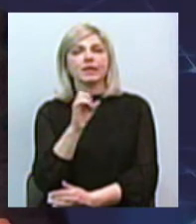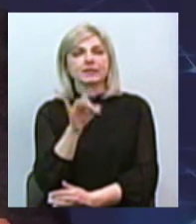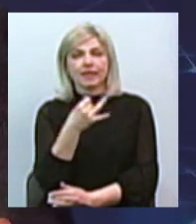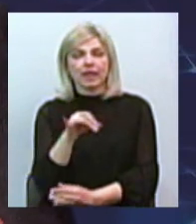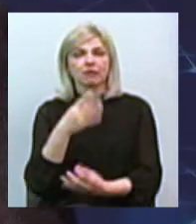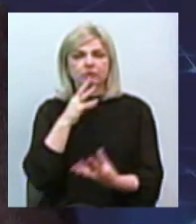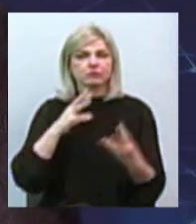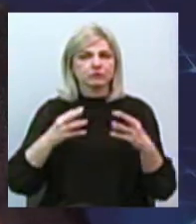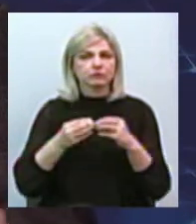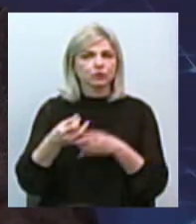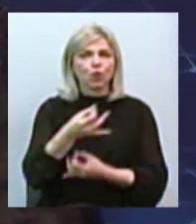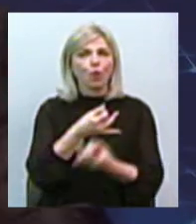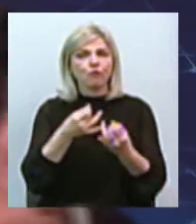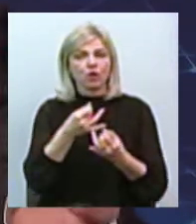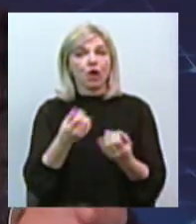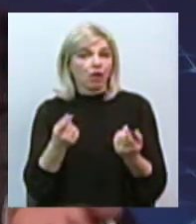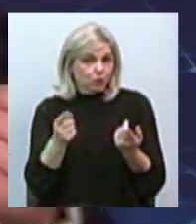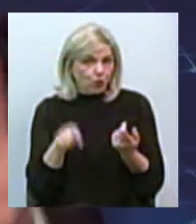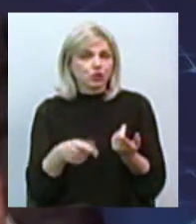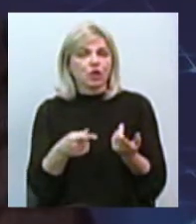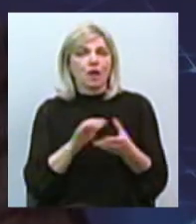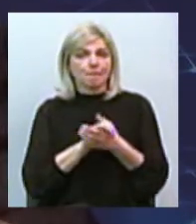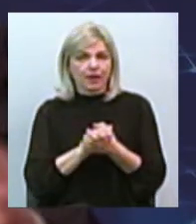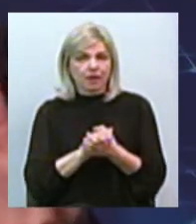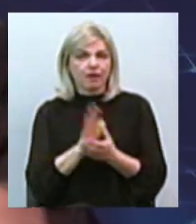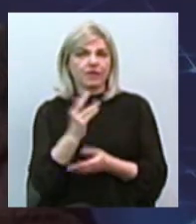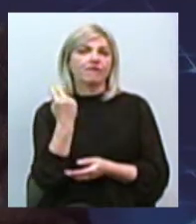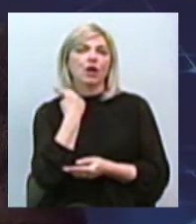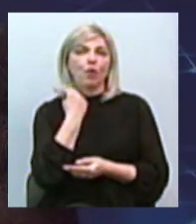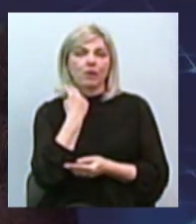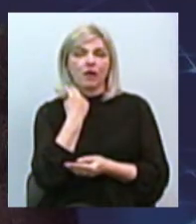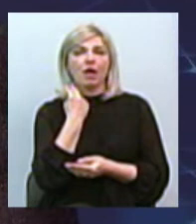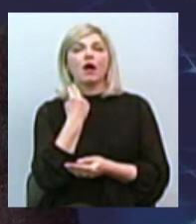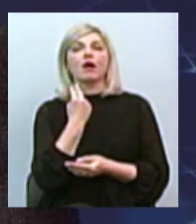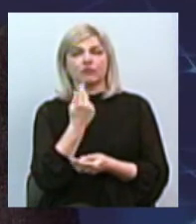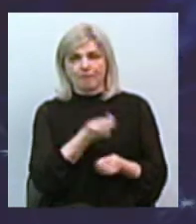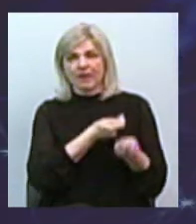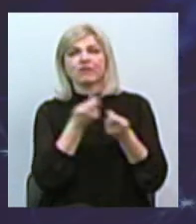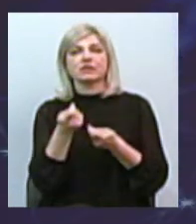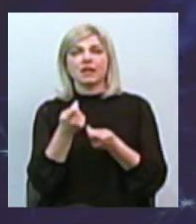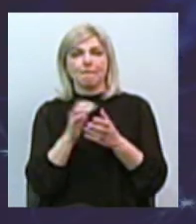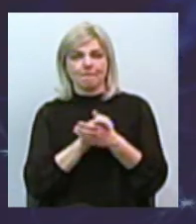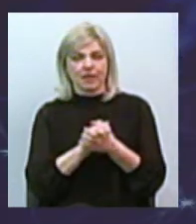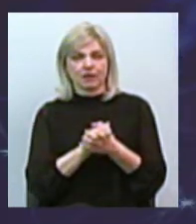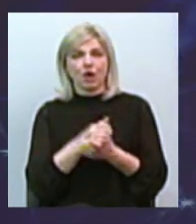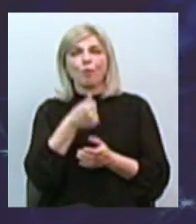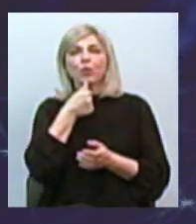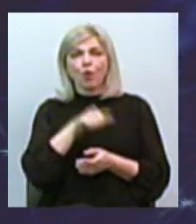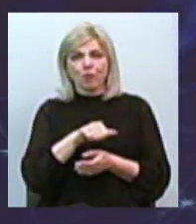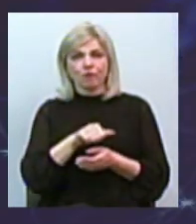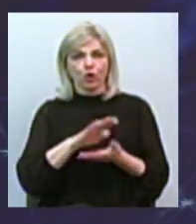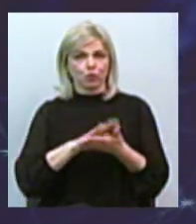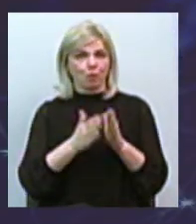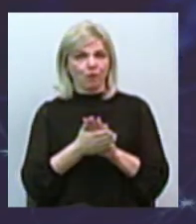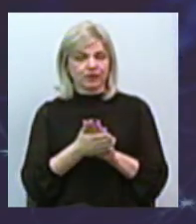тож, вроде би, ну як, мир. В Великобританню привезли мир. Спроба думатися. Так, і вот